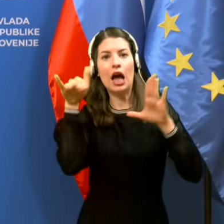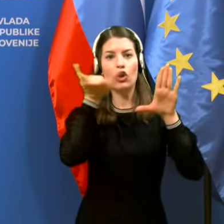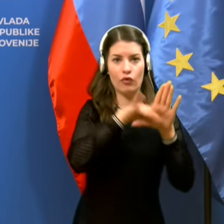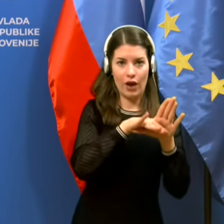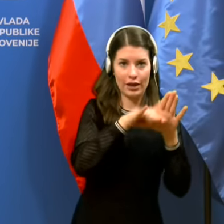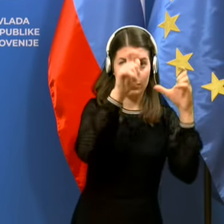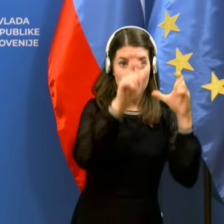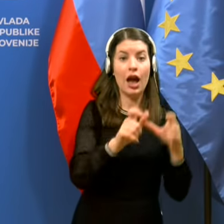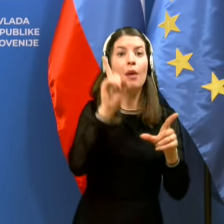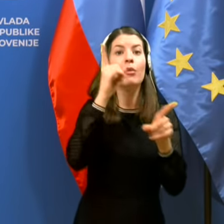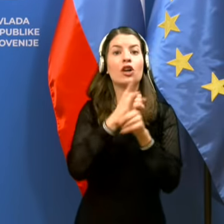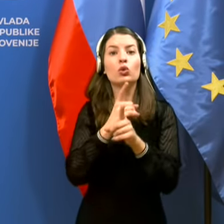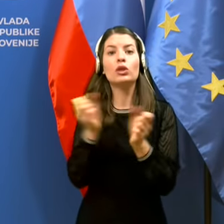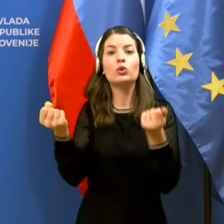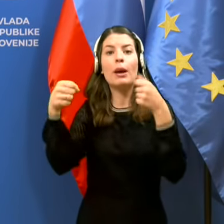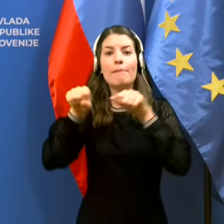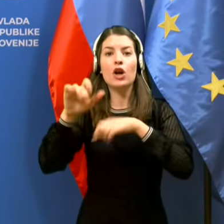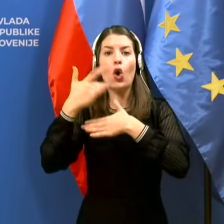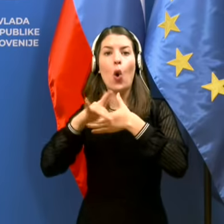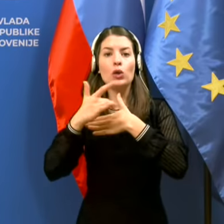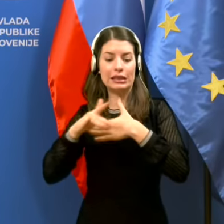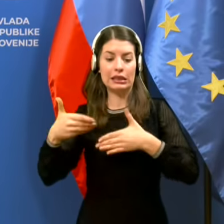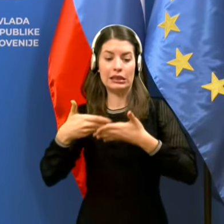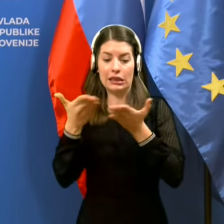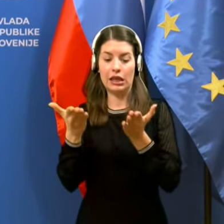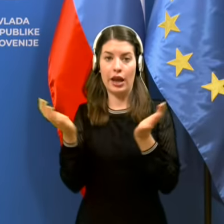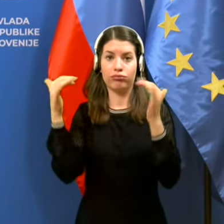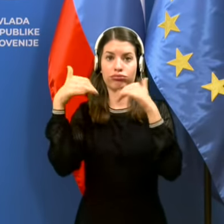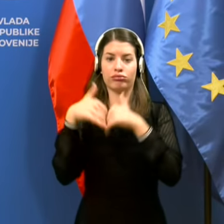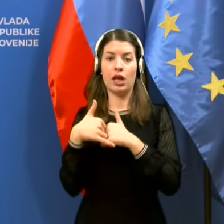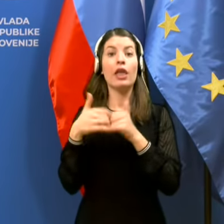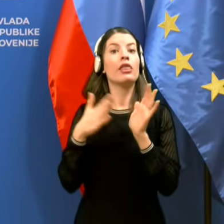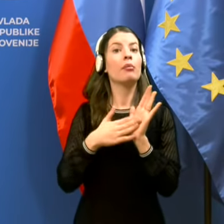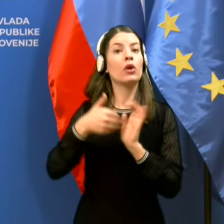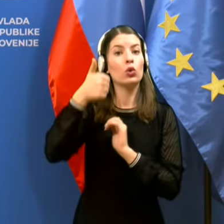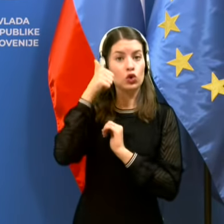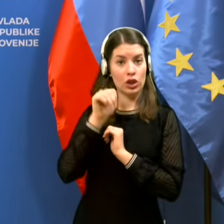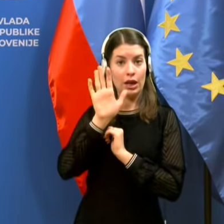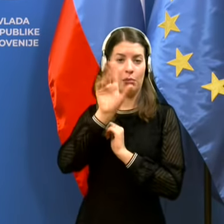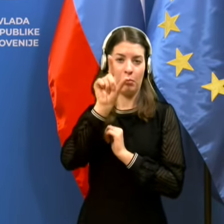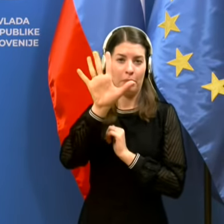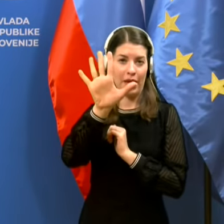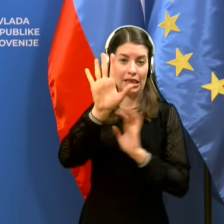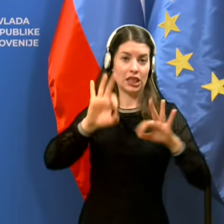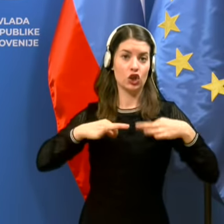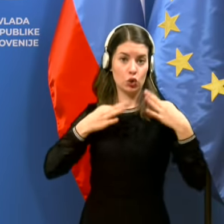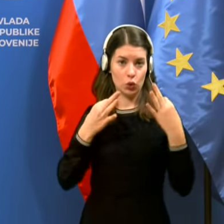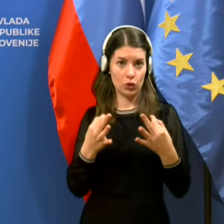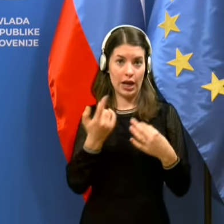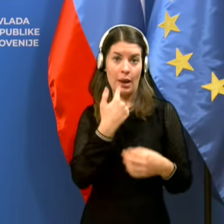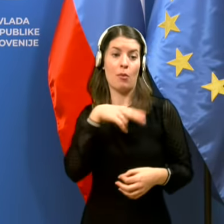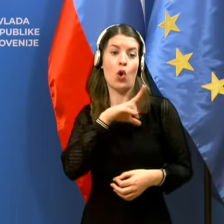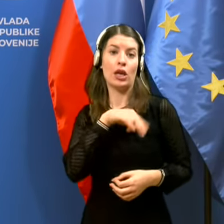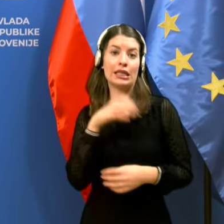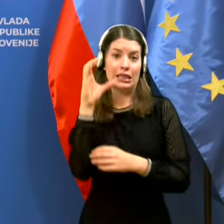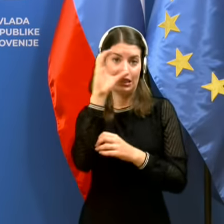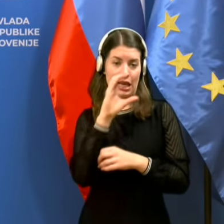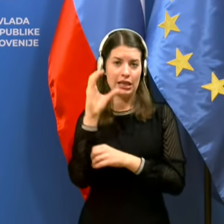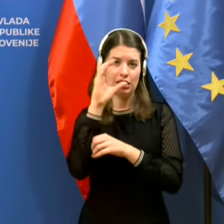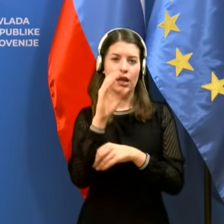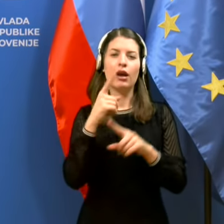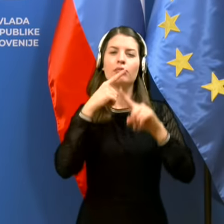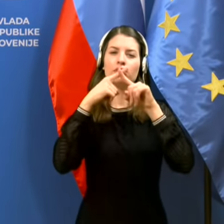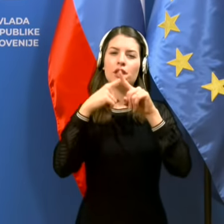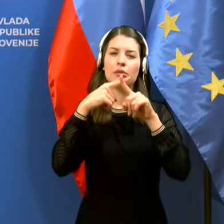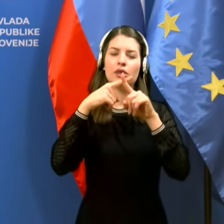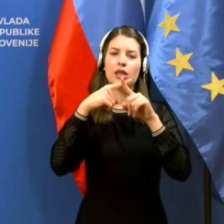v zaprti gostinskih lokalih. Kot na primer včeri, malo pred peto uro zjutre, ko smo policisti v celju prijeli anonimni